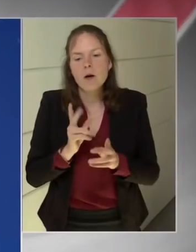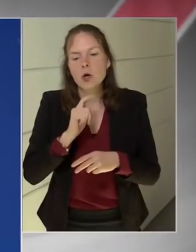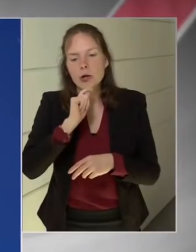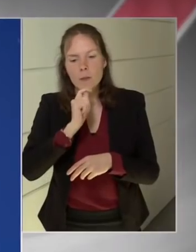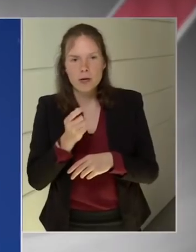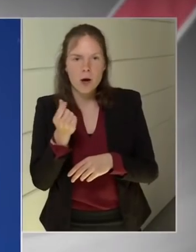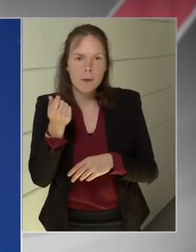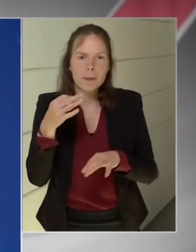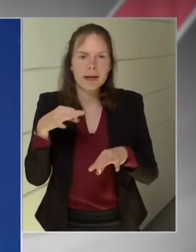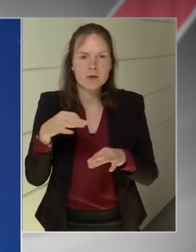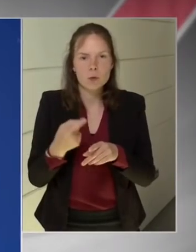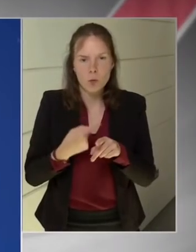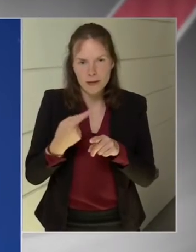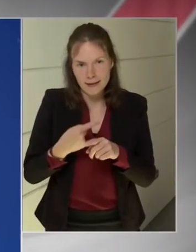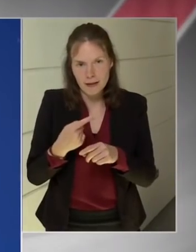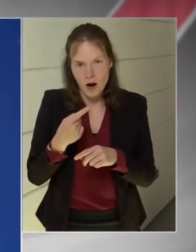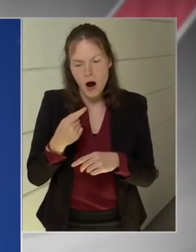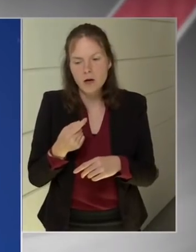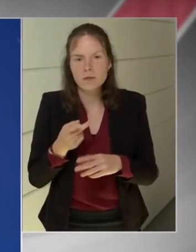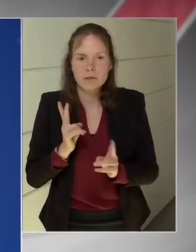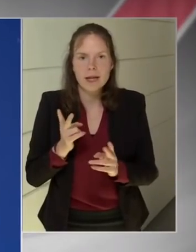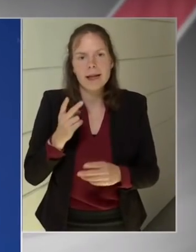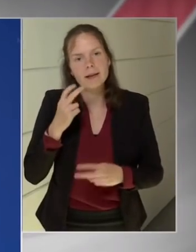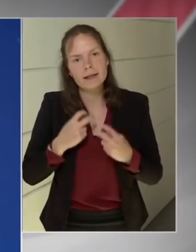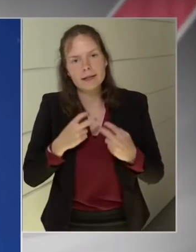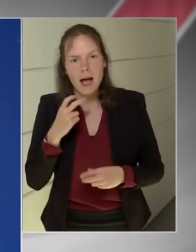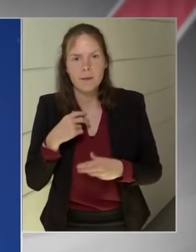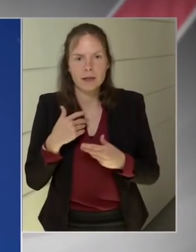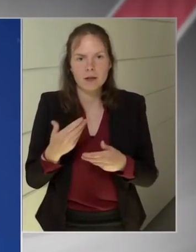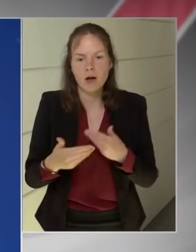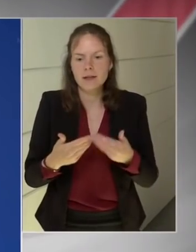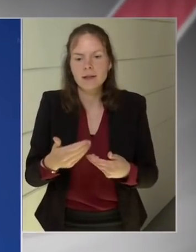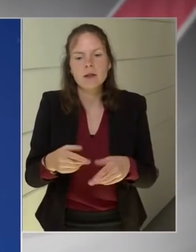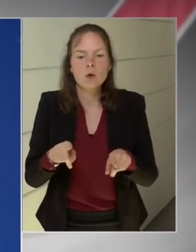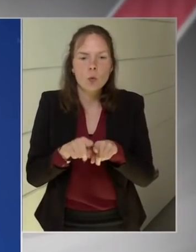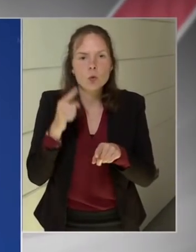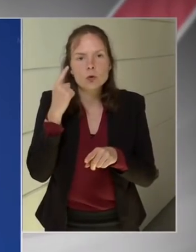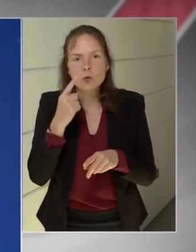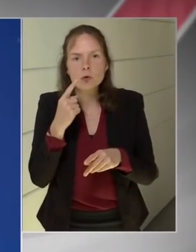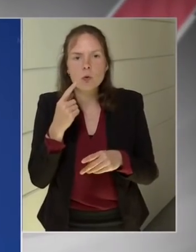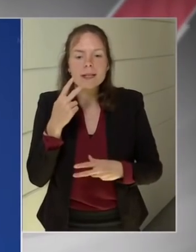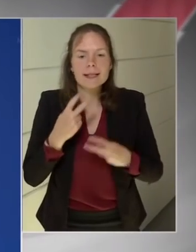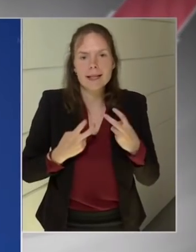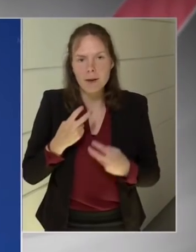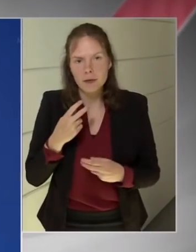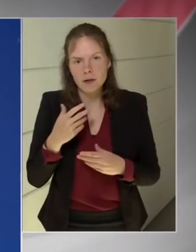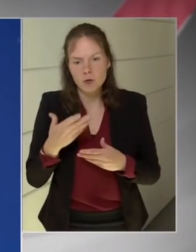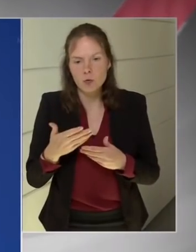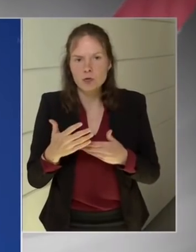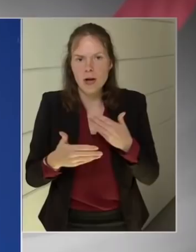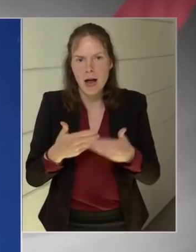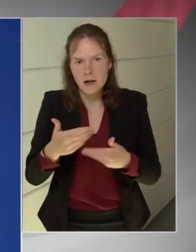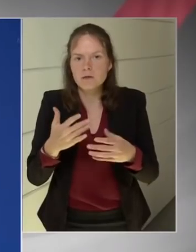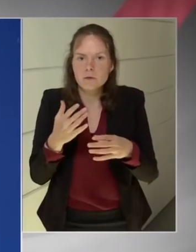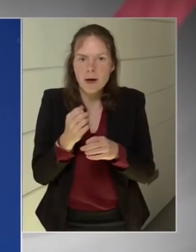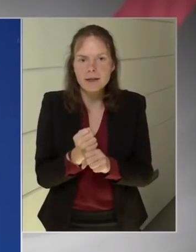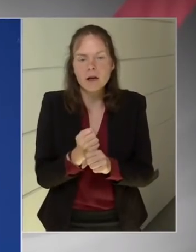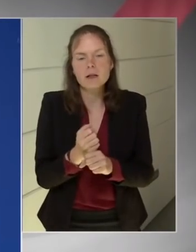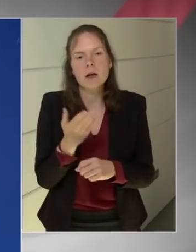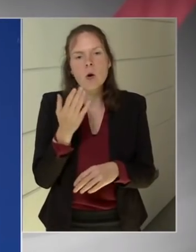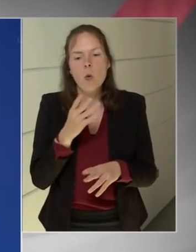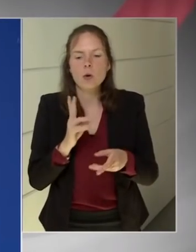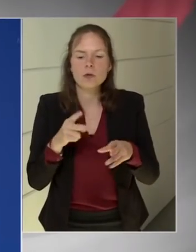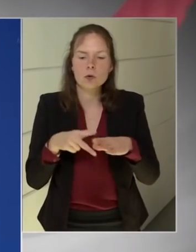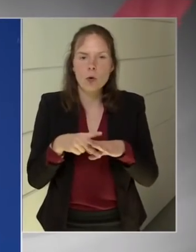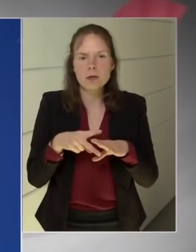4,1%-os növekedés. Ez is azt szolgálja, hogy a magyar pénzügyi politika